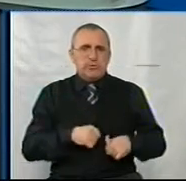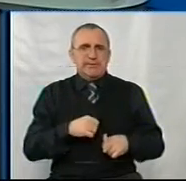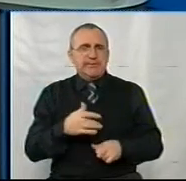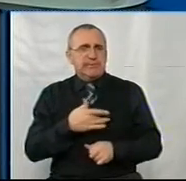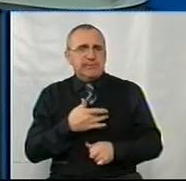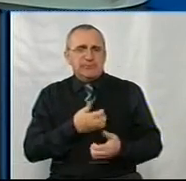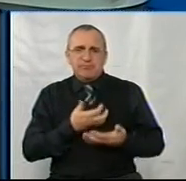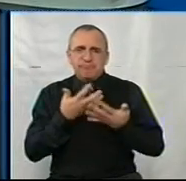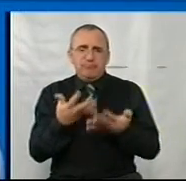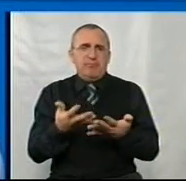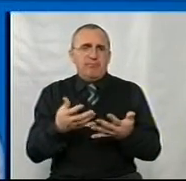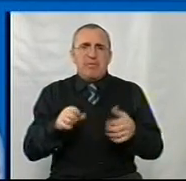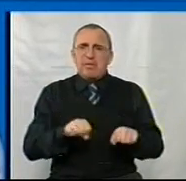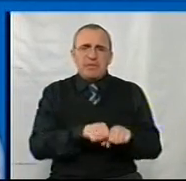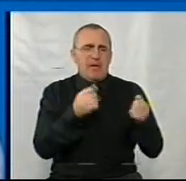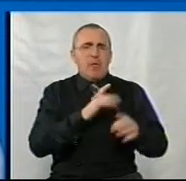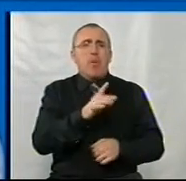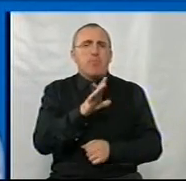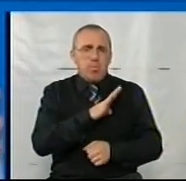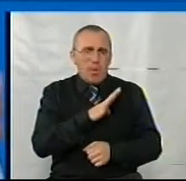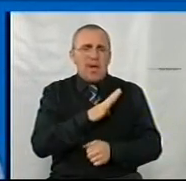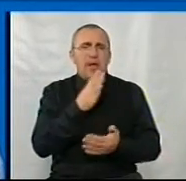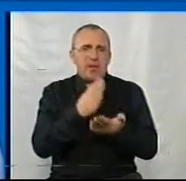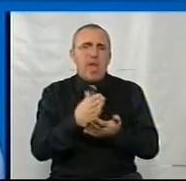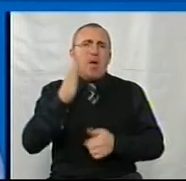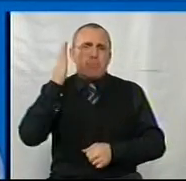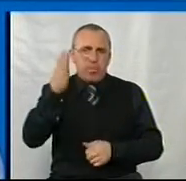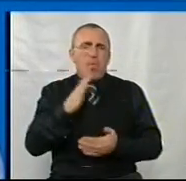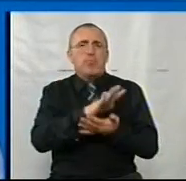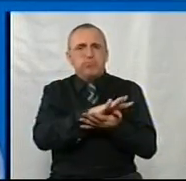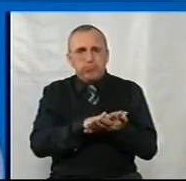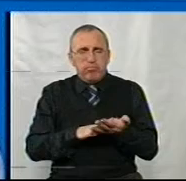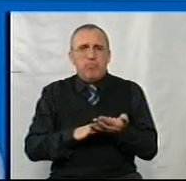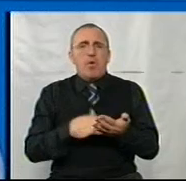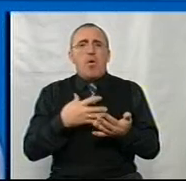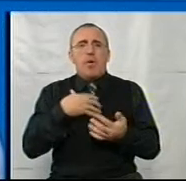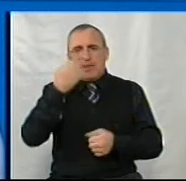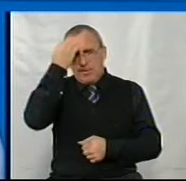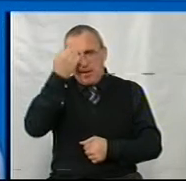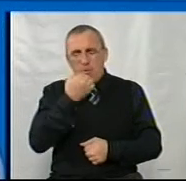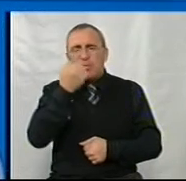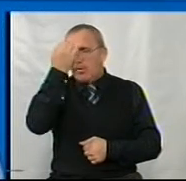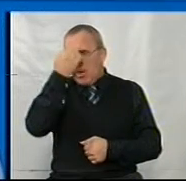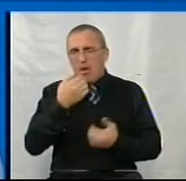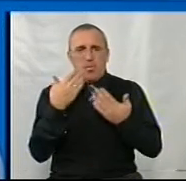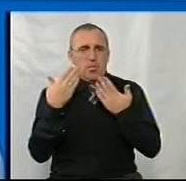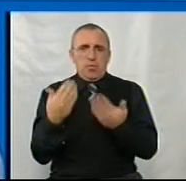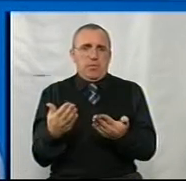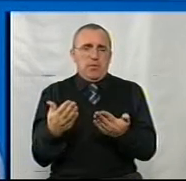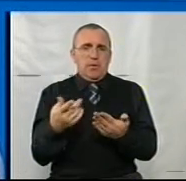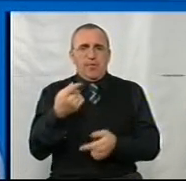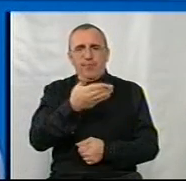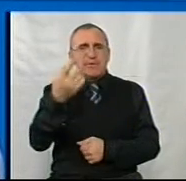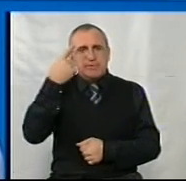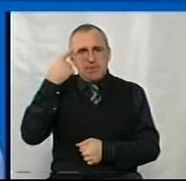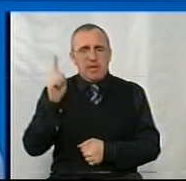не переламати. Вони як були, і будуть, сподіваюся. вони знову пішли, так, і велике знову дякую, дякую, дякую. Ви